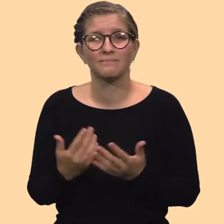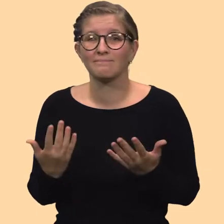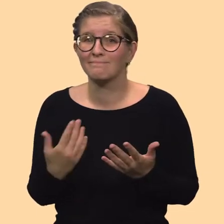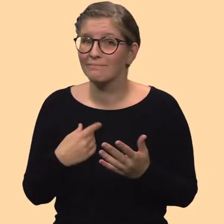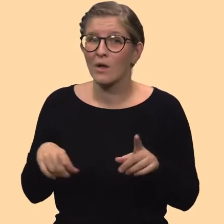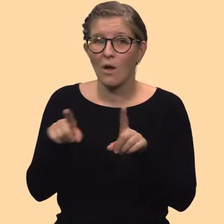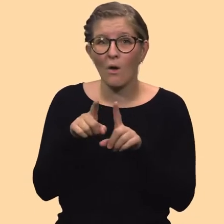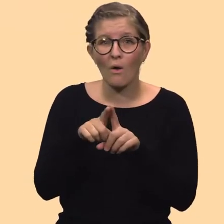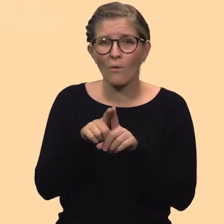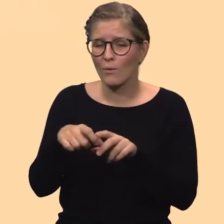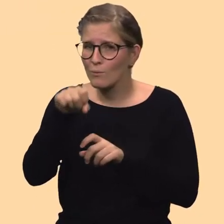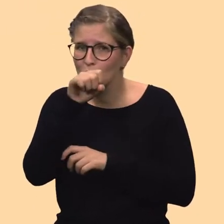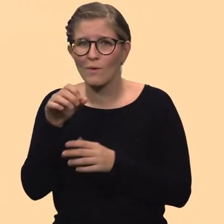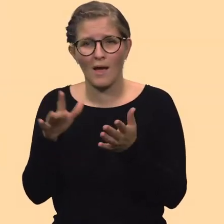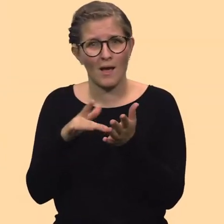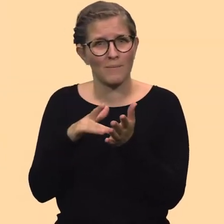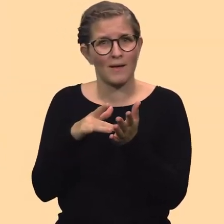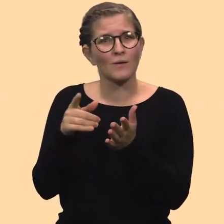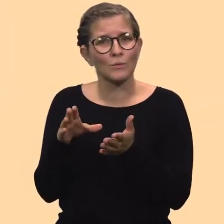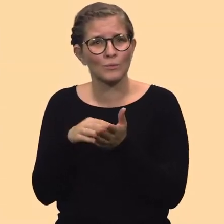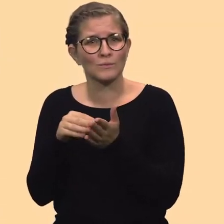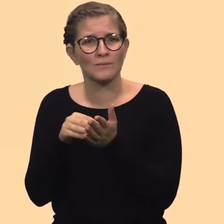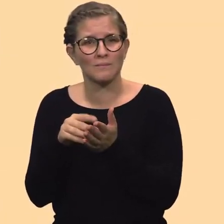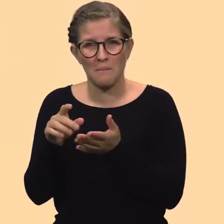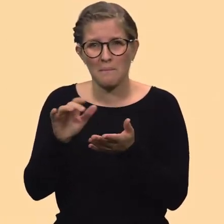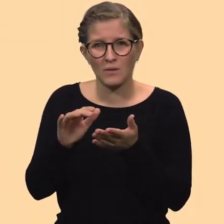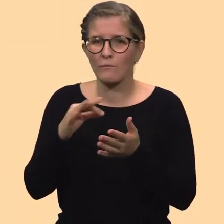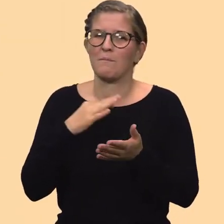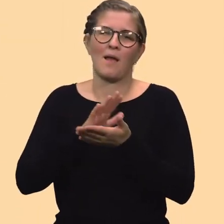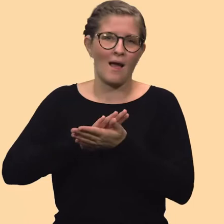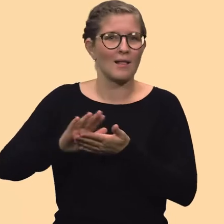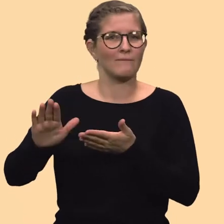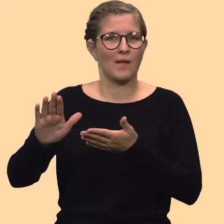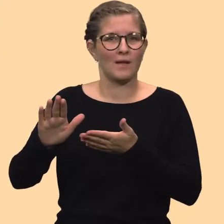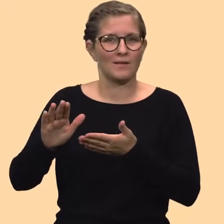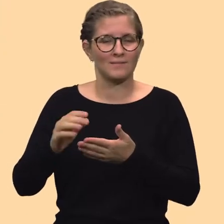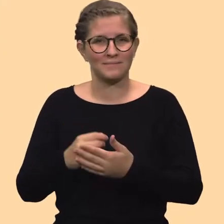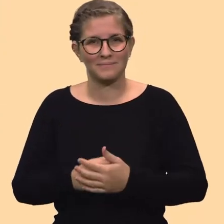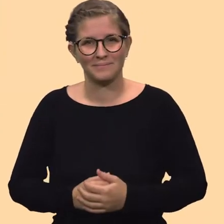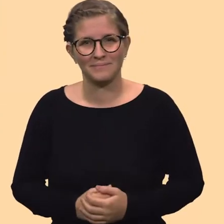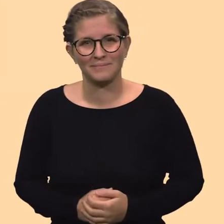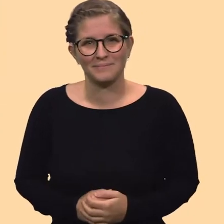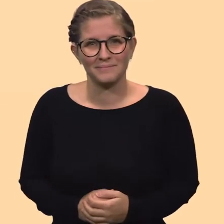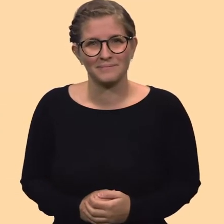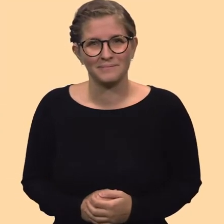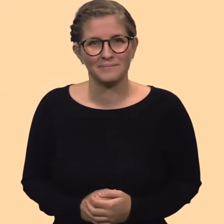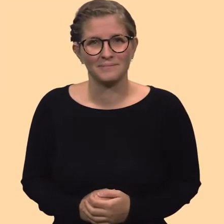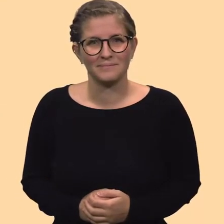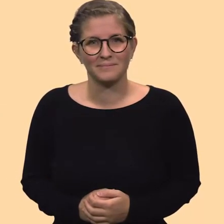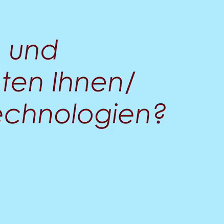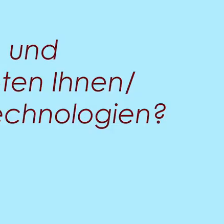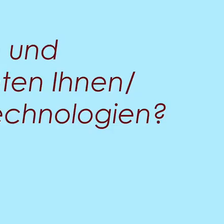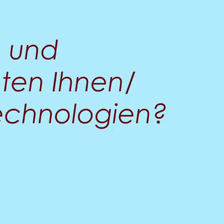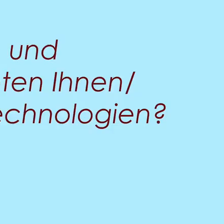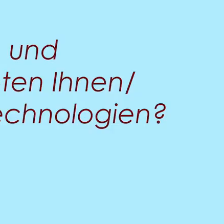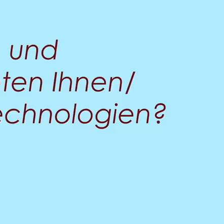sehr gerne ein iPad, weil es von der Bedienung her sehr viel einfacher ist für mich.